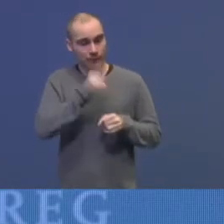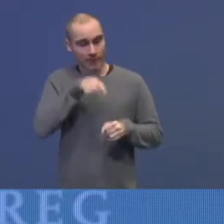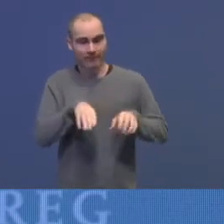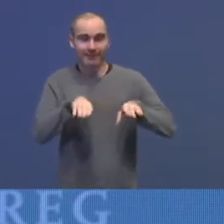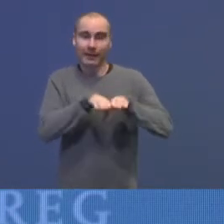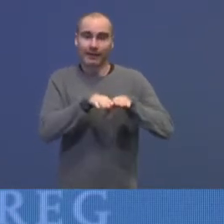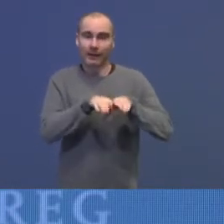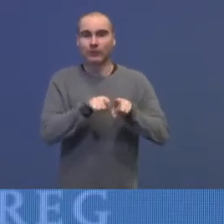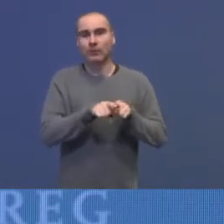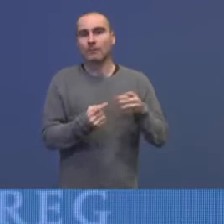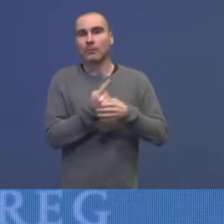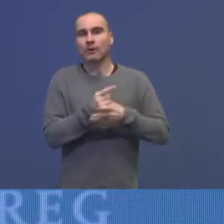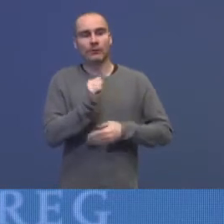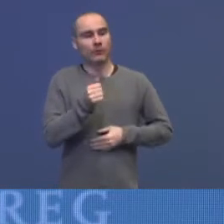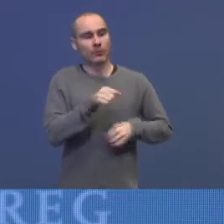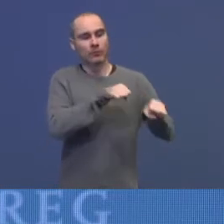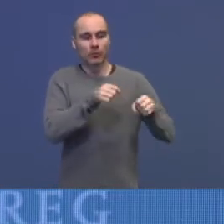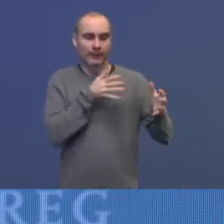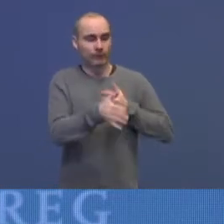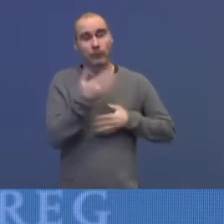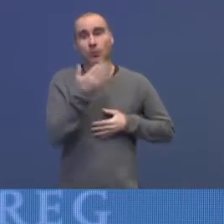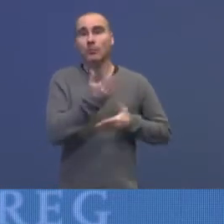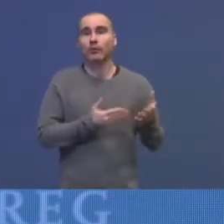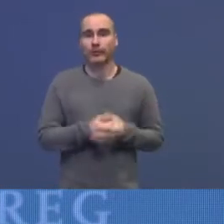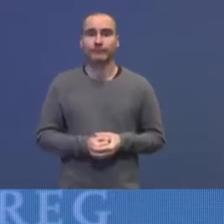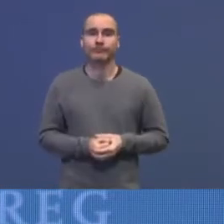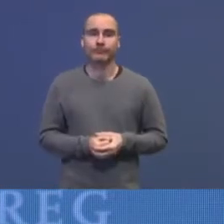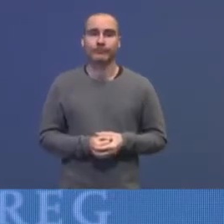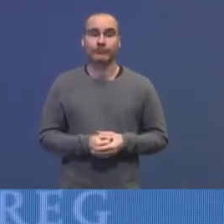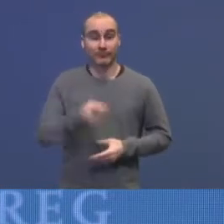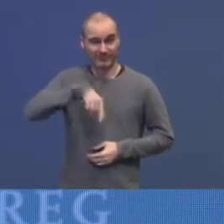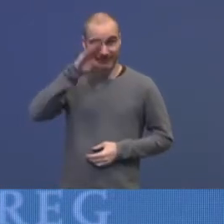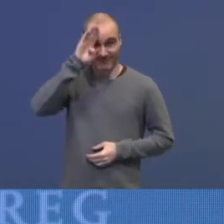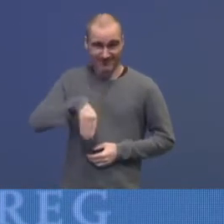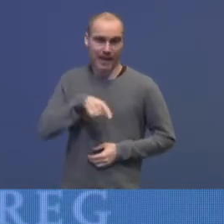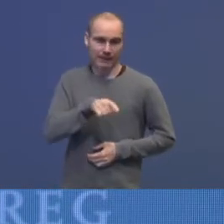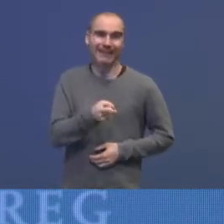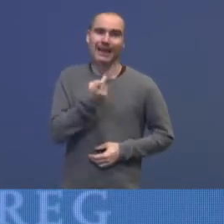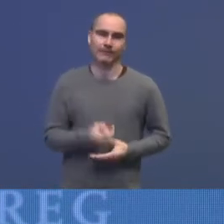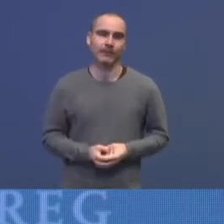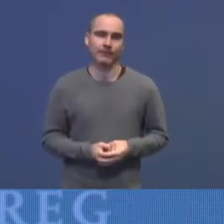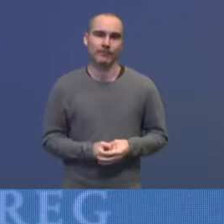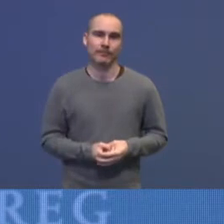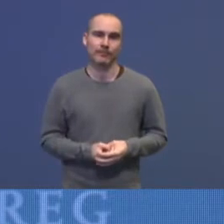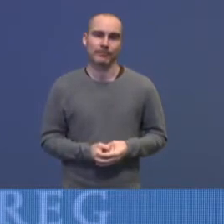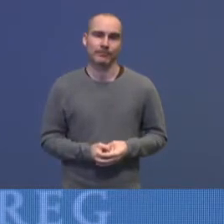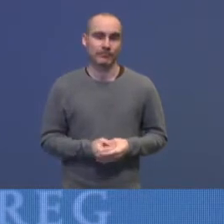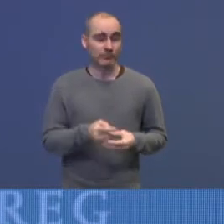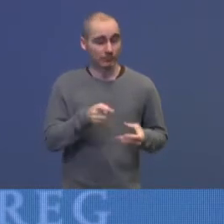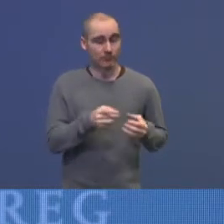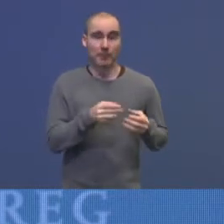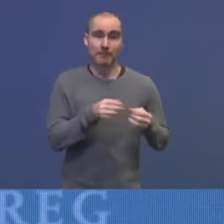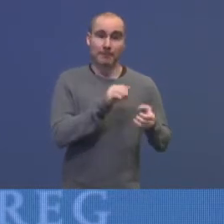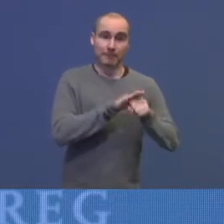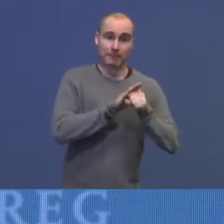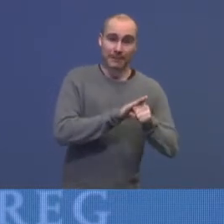blir mulig for kommunene å gjennomføre på en god måte. Fordi at vi vet at dette blir krevende, vi vil oppleve økt press på